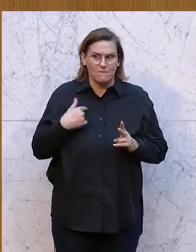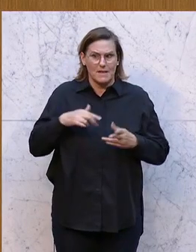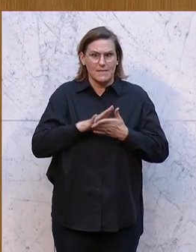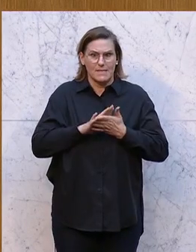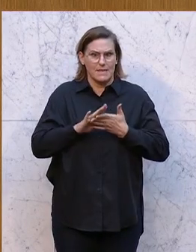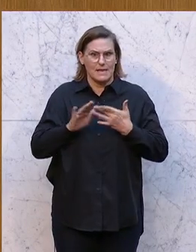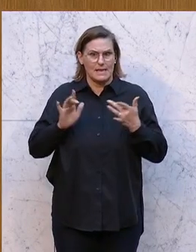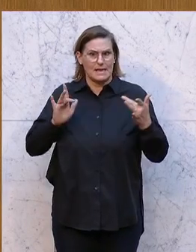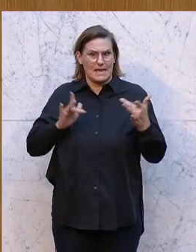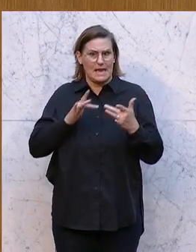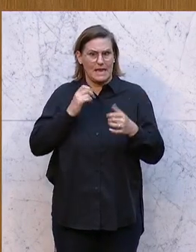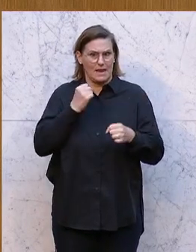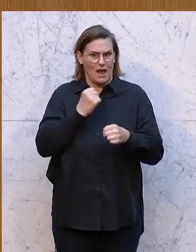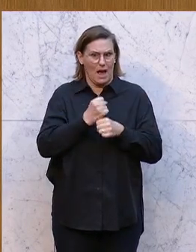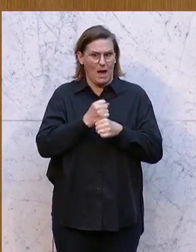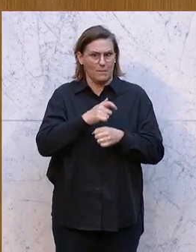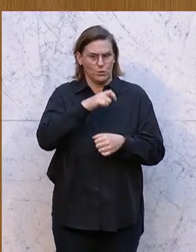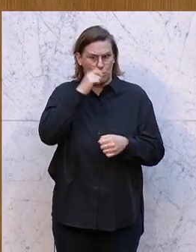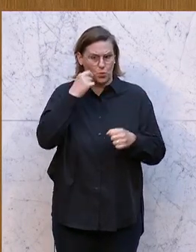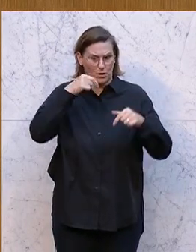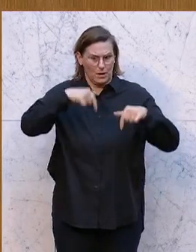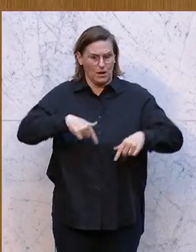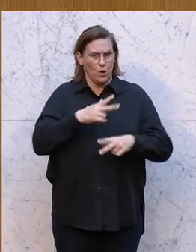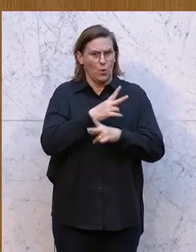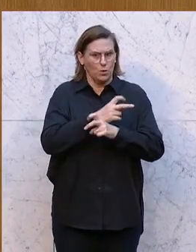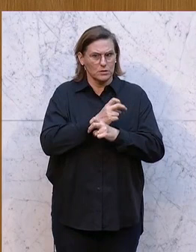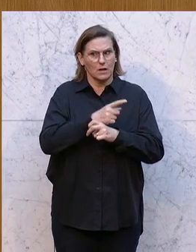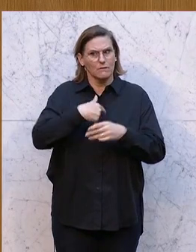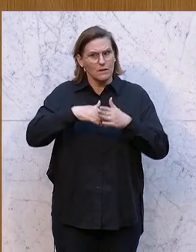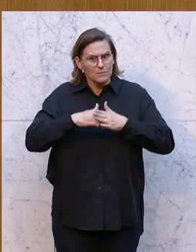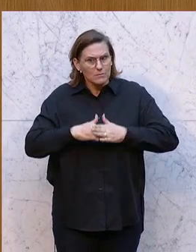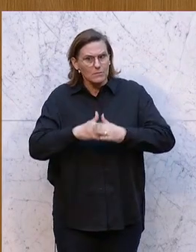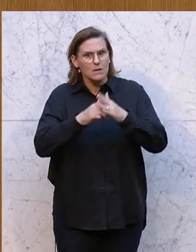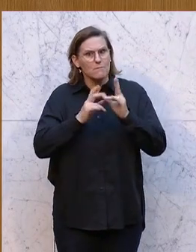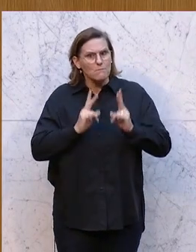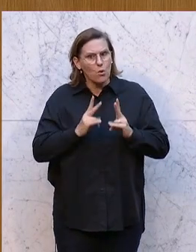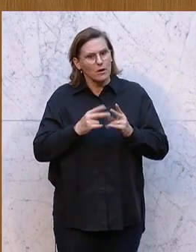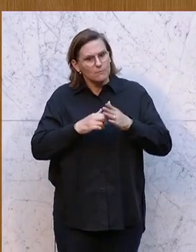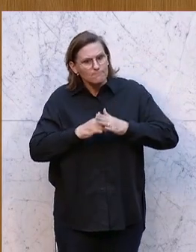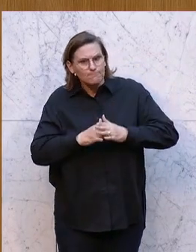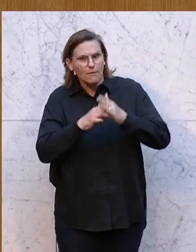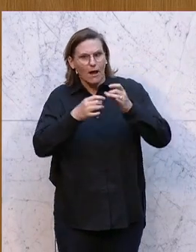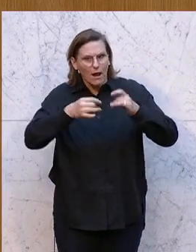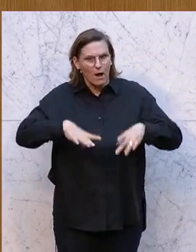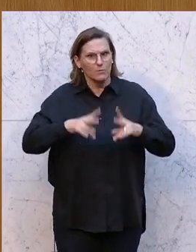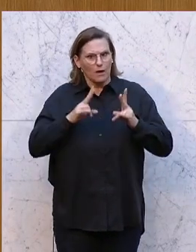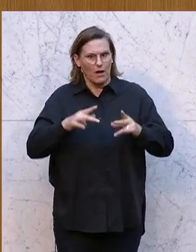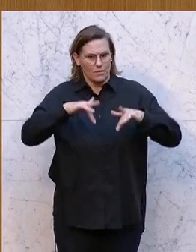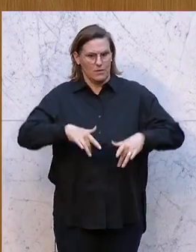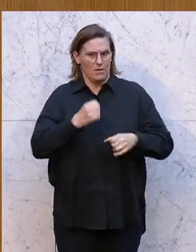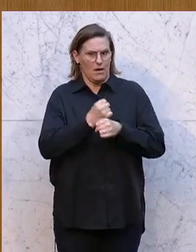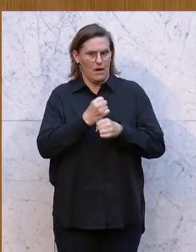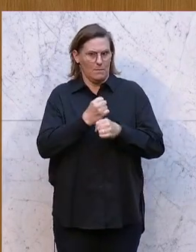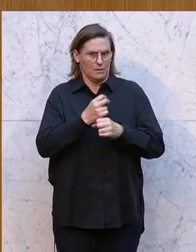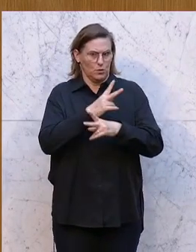Arbeiten der Ukrainerinnen in Österreich, das haben wir ja mit ermöglicht, mit erlaubt und die können in Österreich auch arbeiten. Frau Brutscheller, die